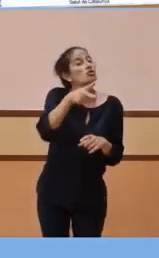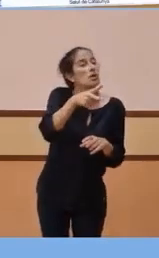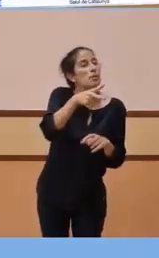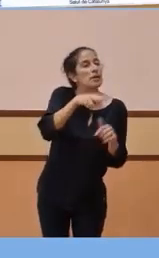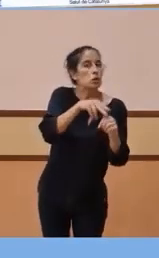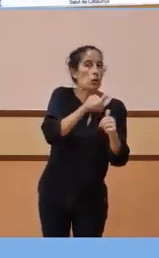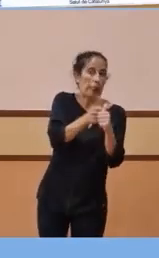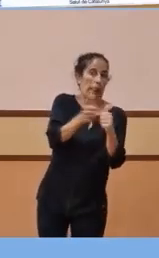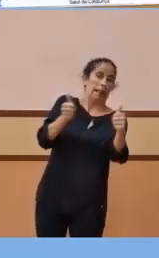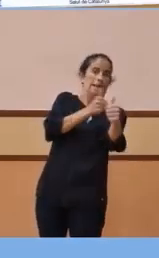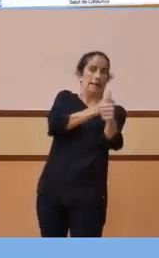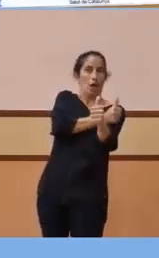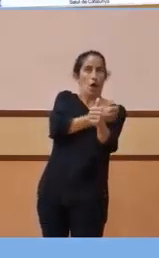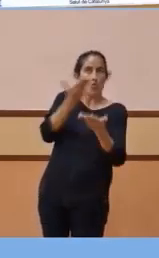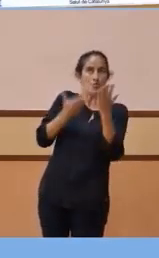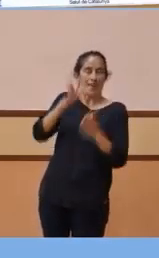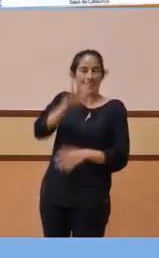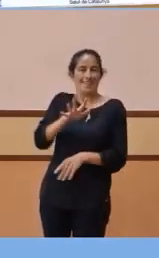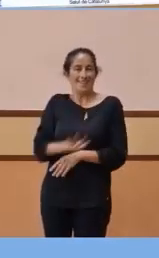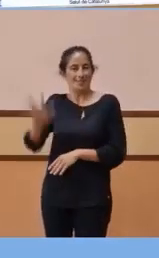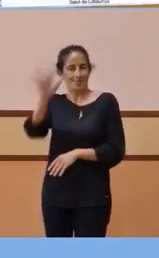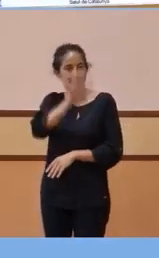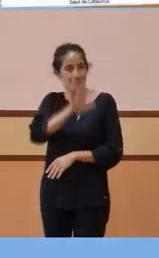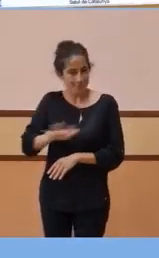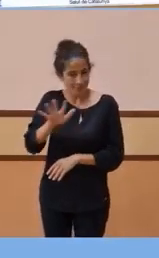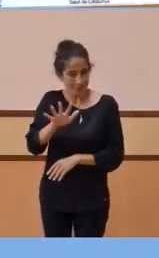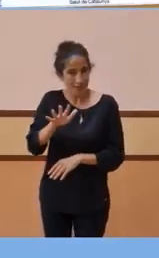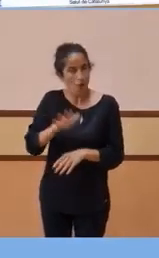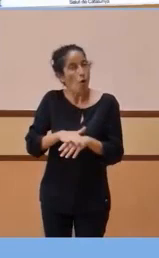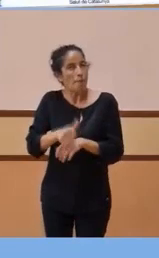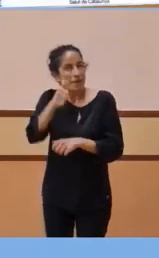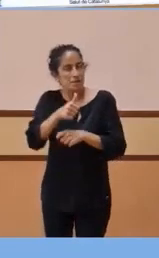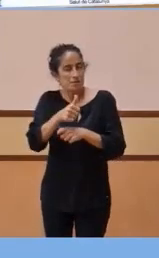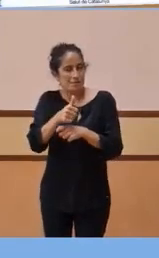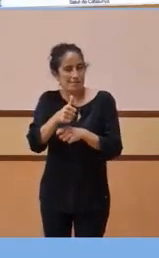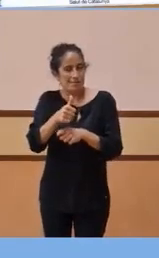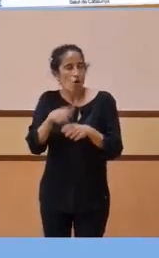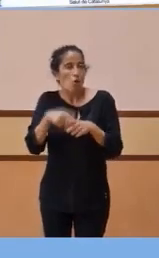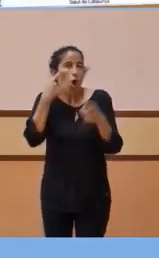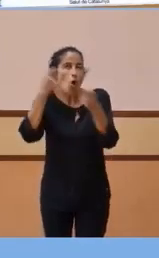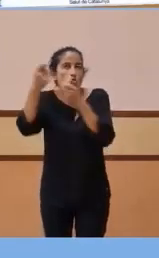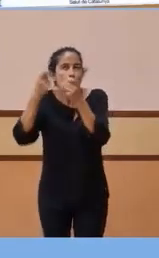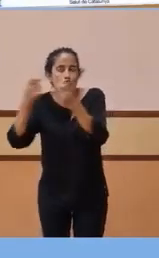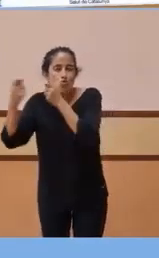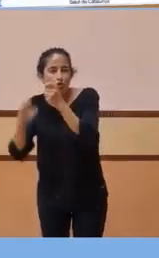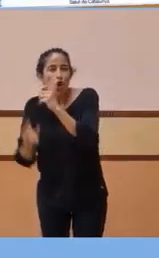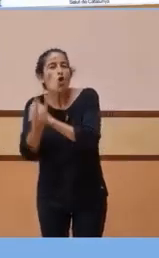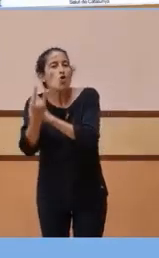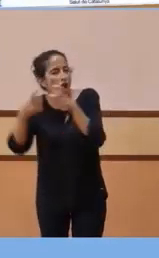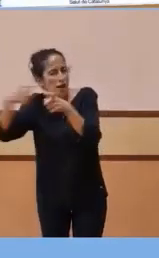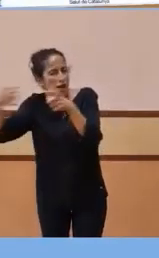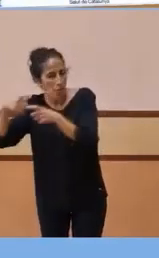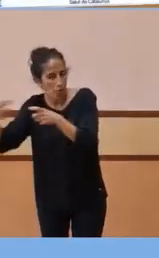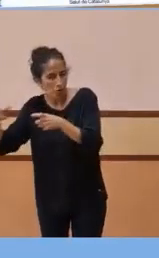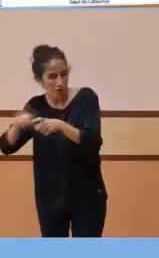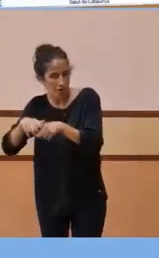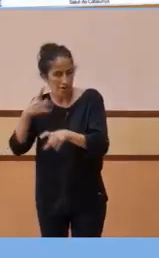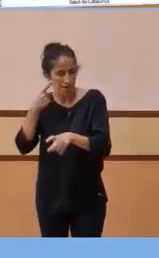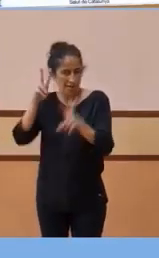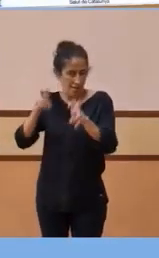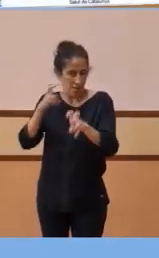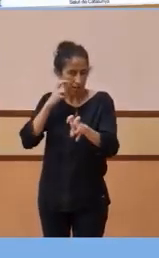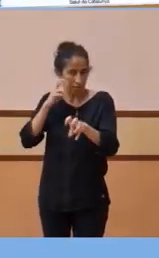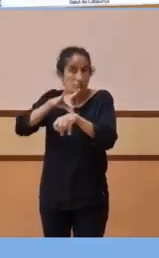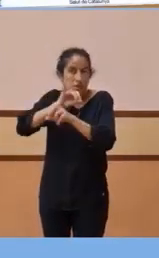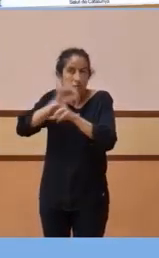de la resta del país, també amb aquesta major intensitat del control de brots i de vigilància epidemiològica, però en